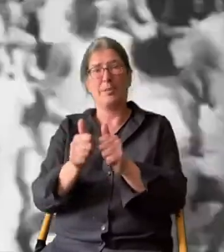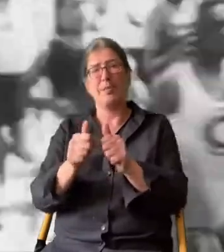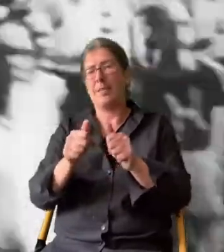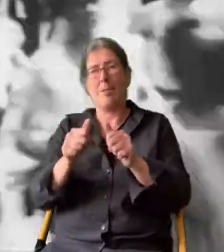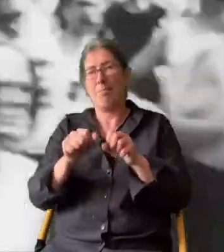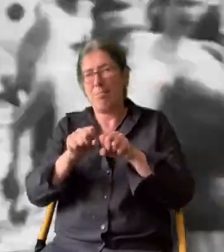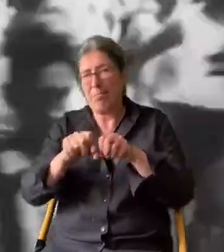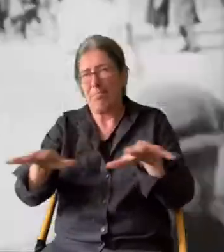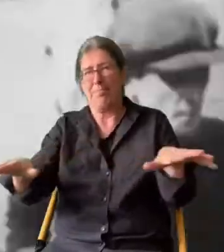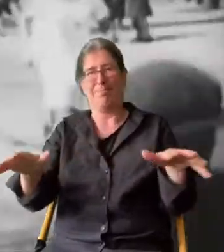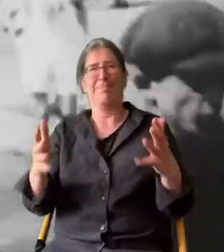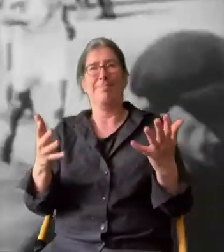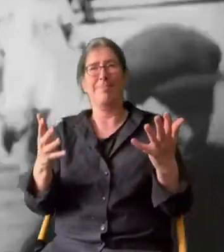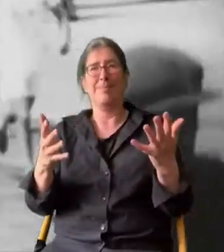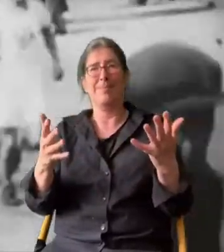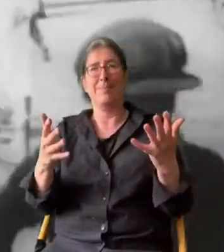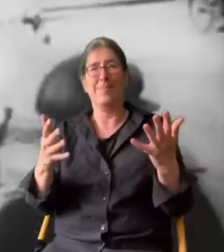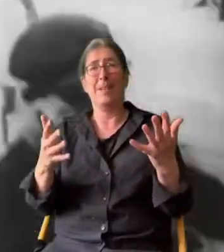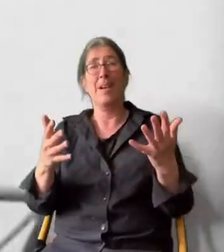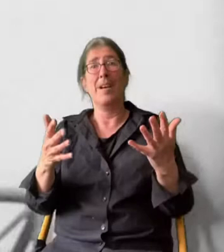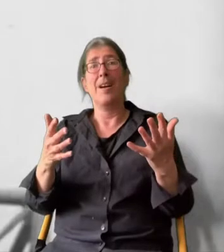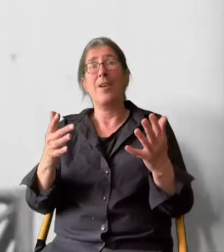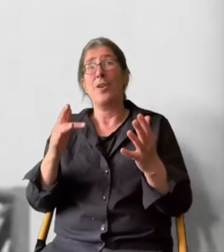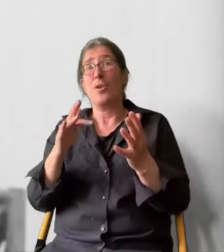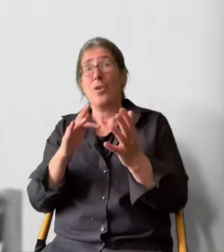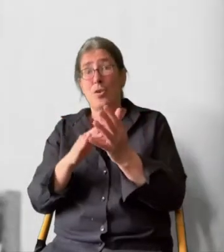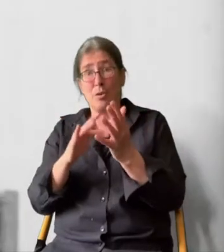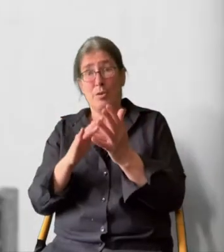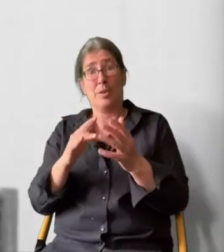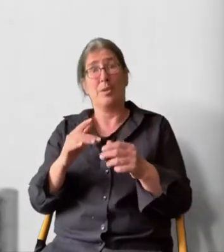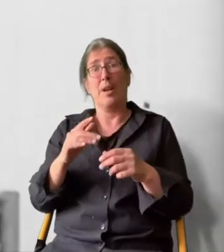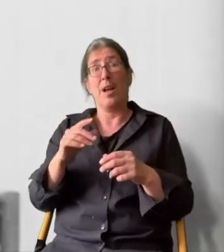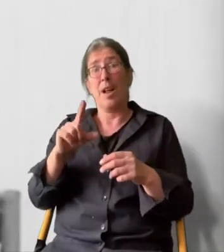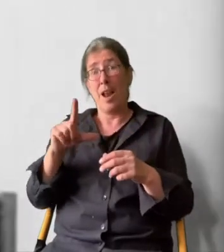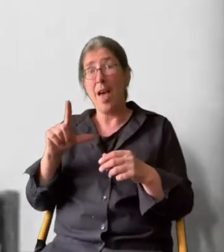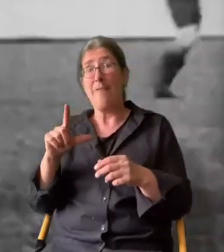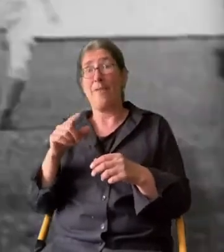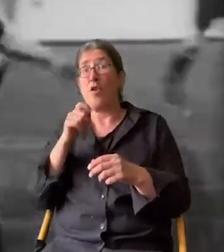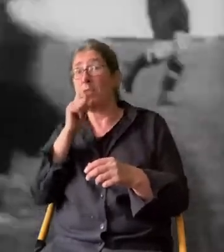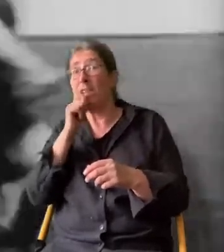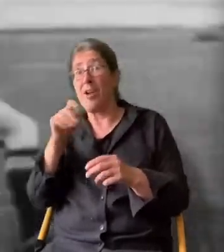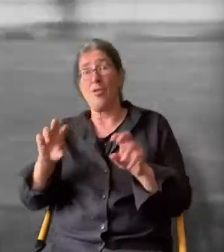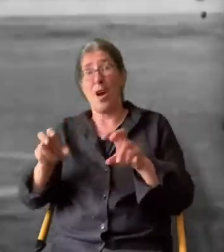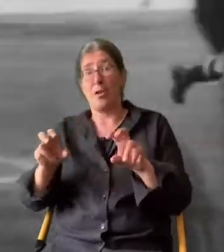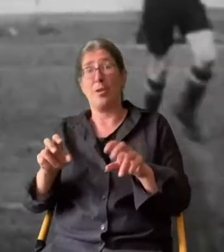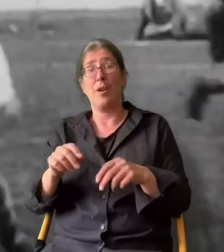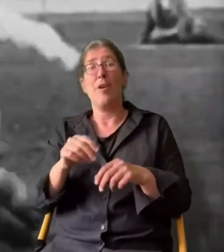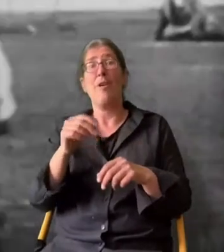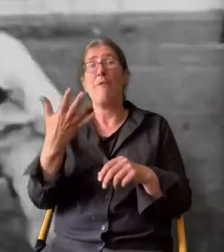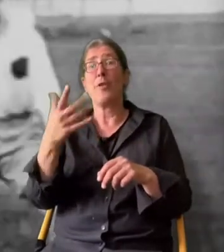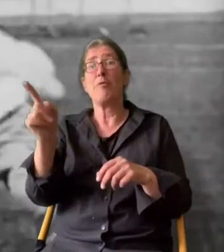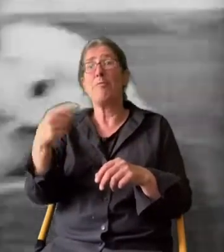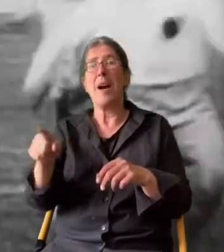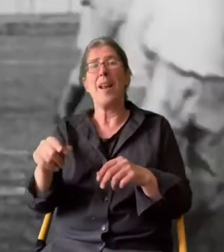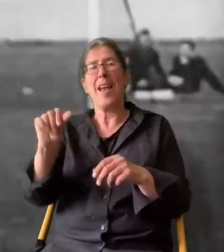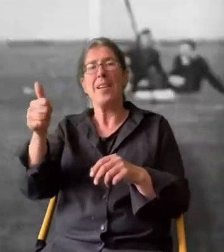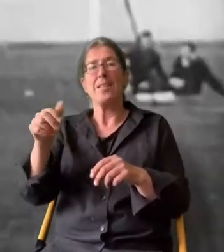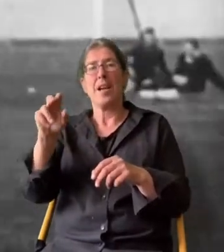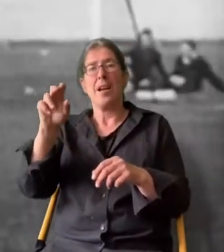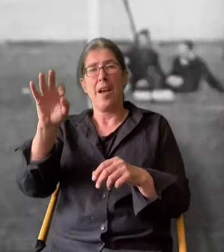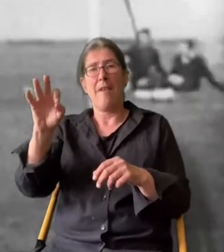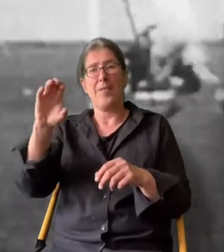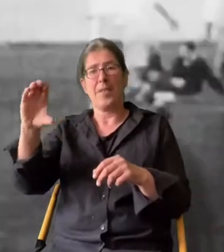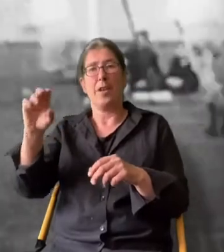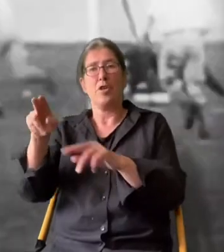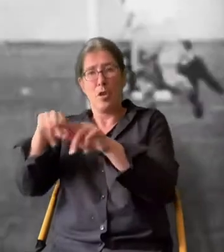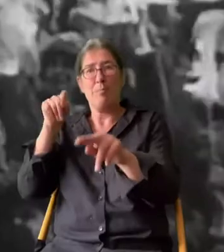Der Sport findet weite Verbreitung wegen der nun möglichen Live-Übertragungen im Radio. Fünfmal wird der erste FC Nürnberg